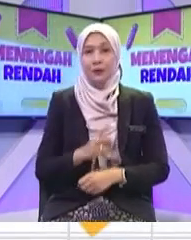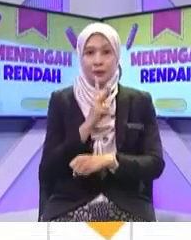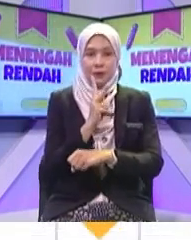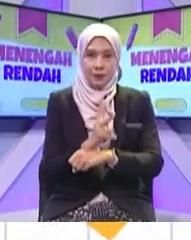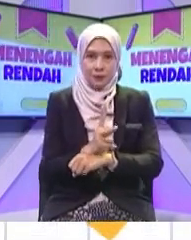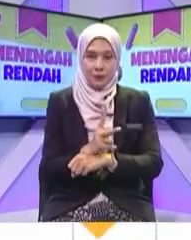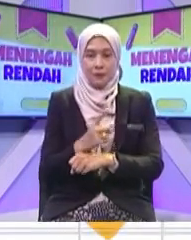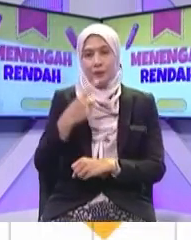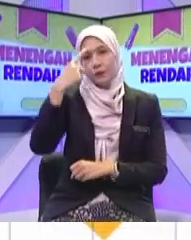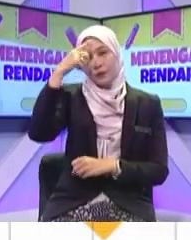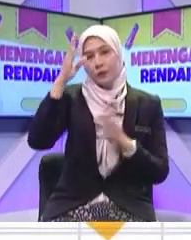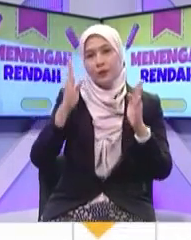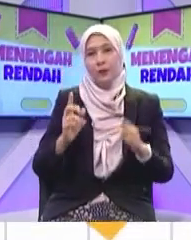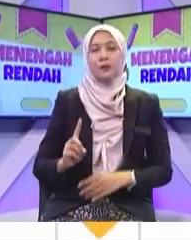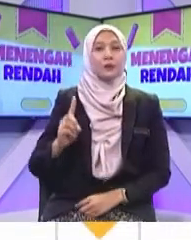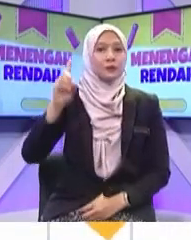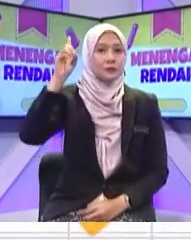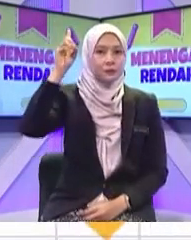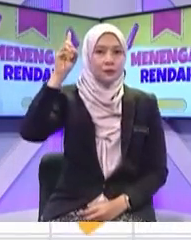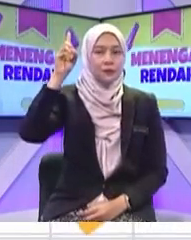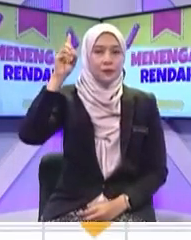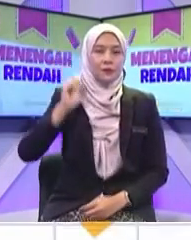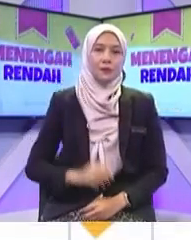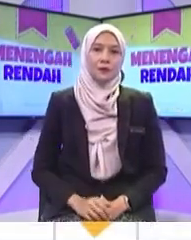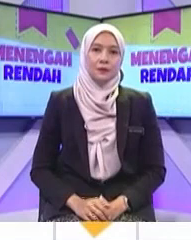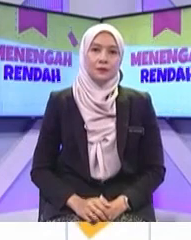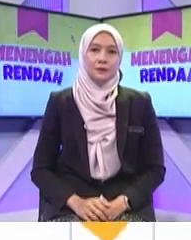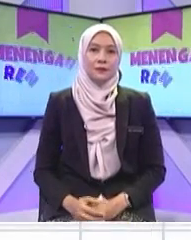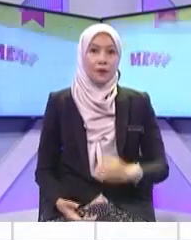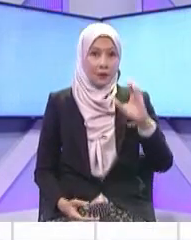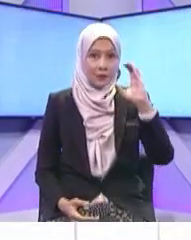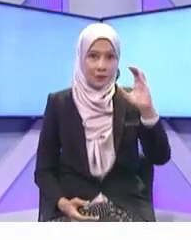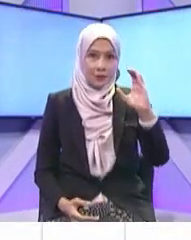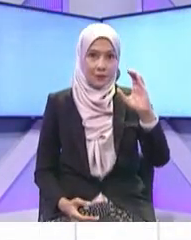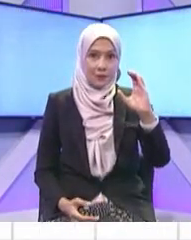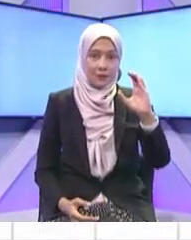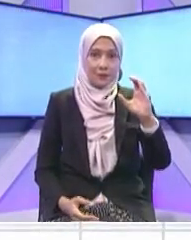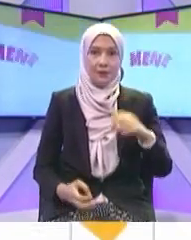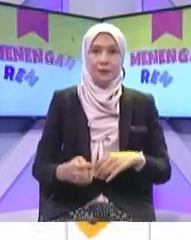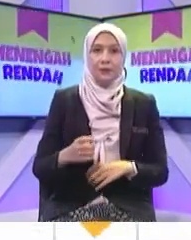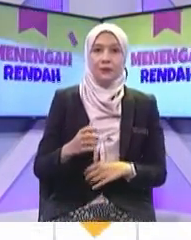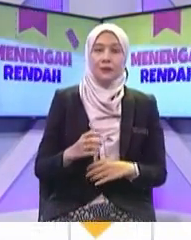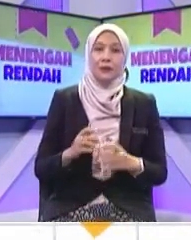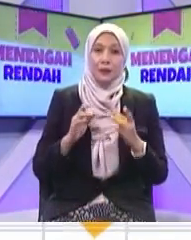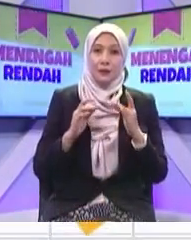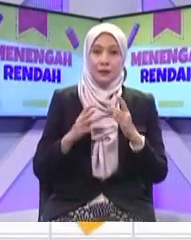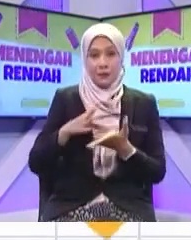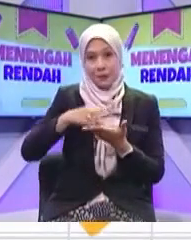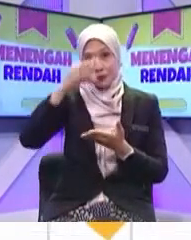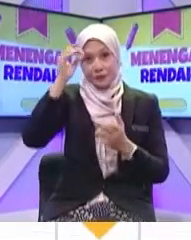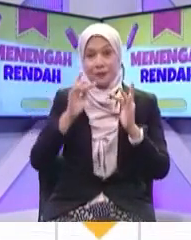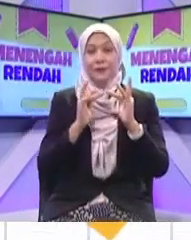dewasa macam saya kan tele sidang, macam Khalif sebut tadi tengah belajar sekarang